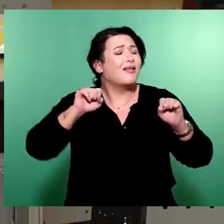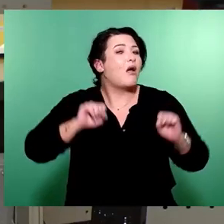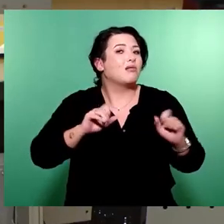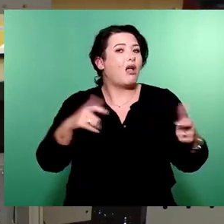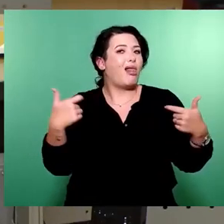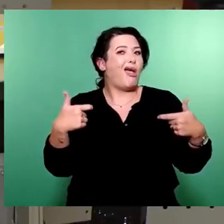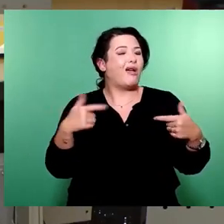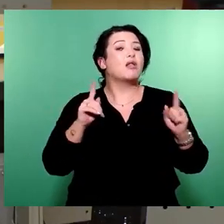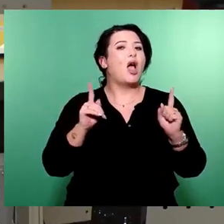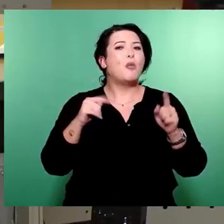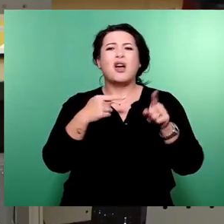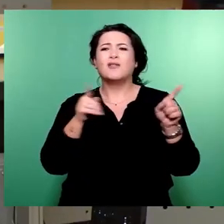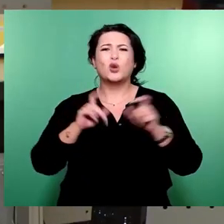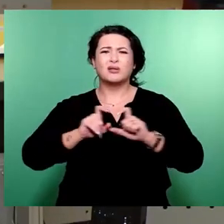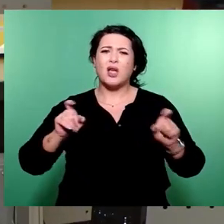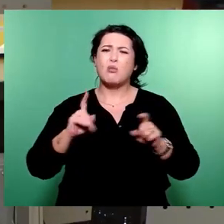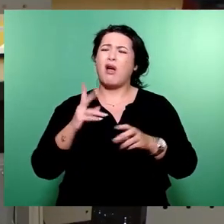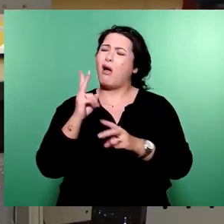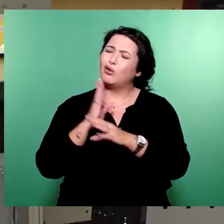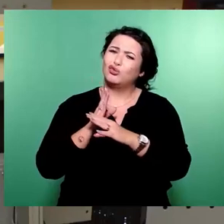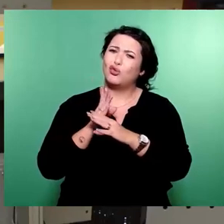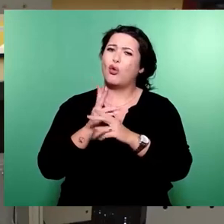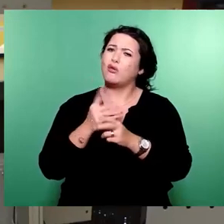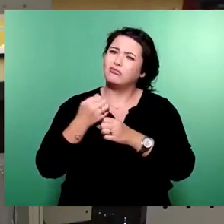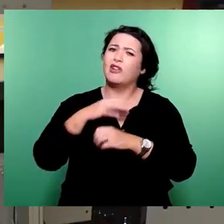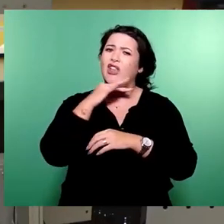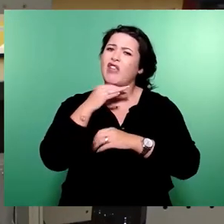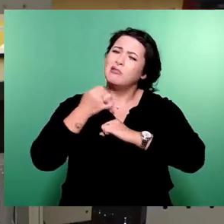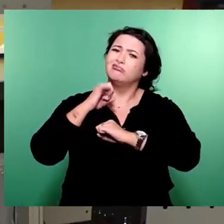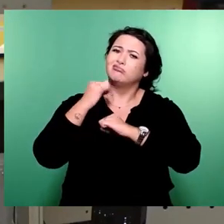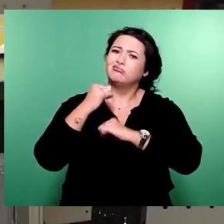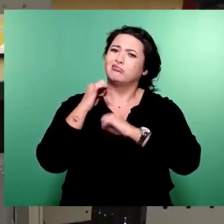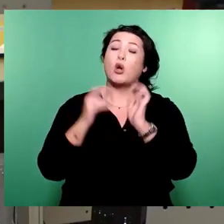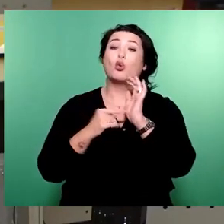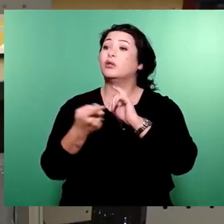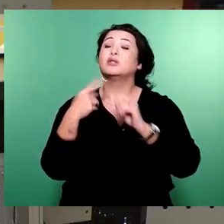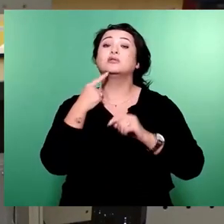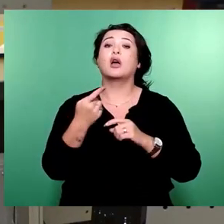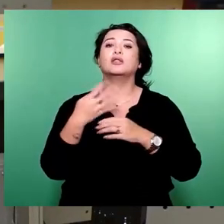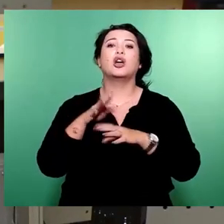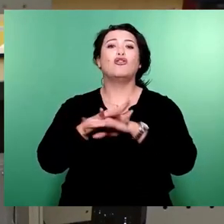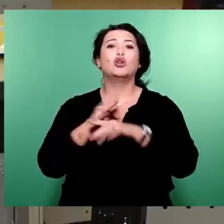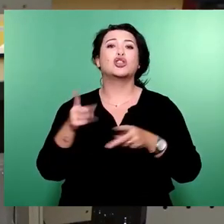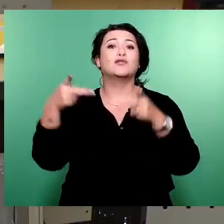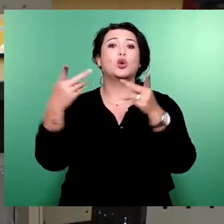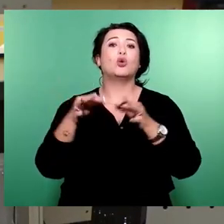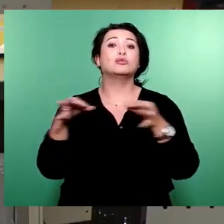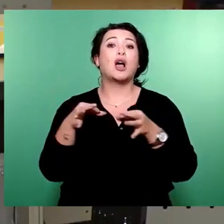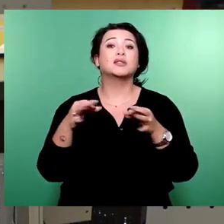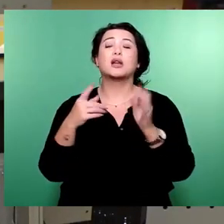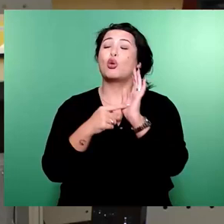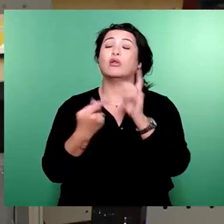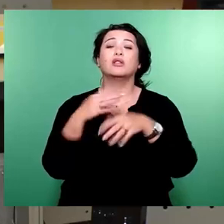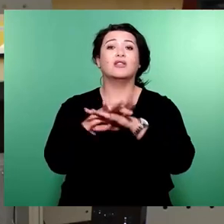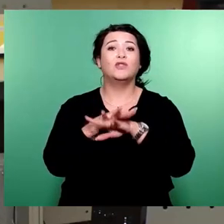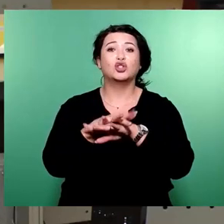Hecht hat dieses Thema hier, seit er im Stadtrat ist vorangetrieben und zwar, weil er sagt, es ist eine Wirtschaftsförderungsmaßnahme. Es geht um eine bestimmte Art von Wirtschaften, die nachts